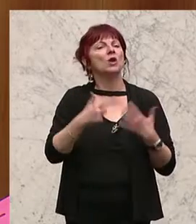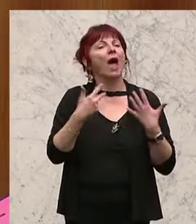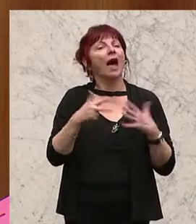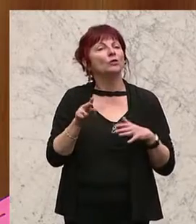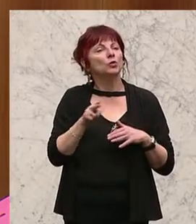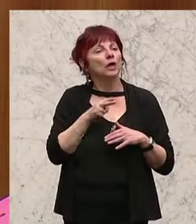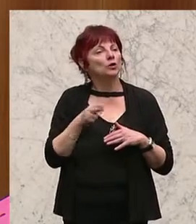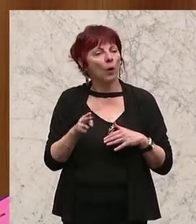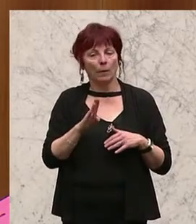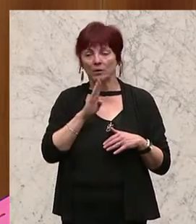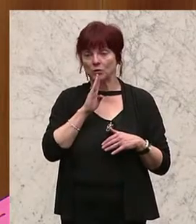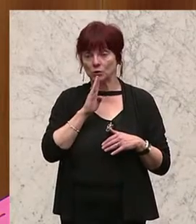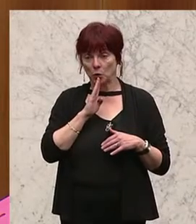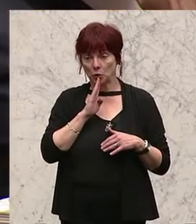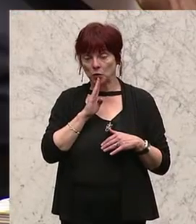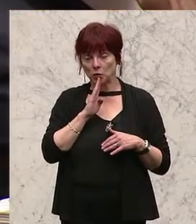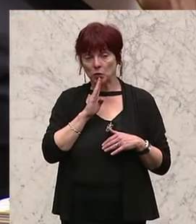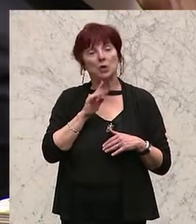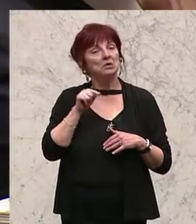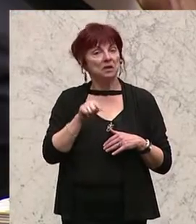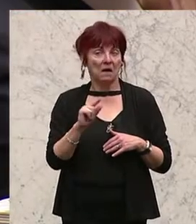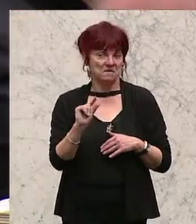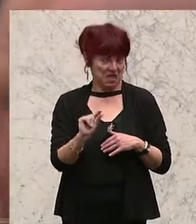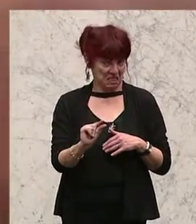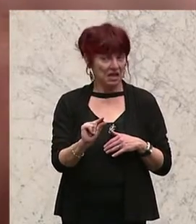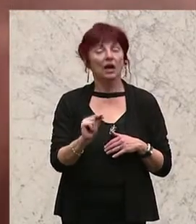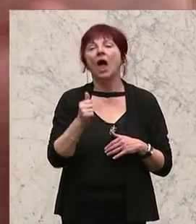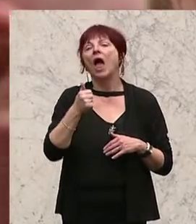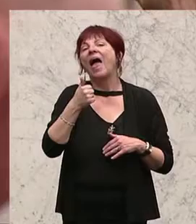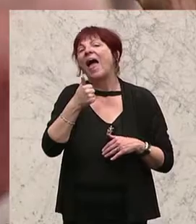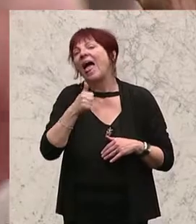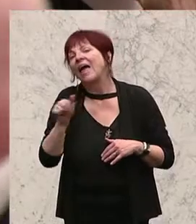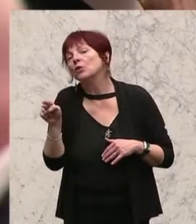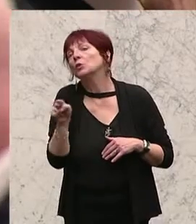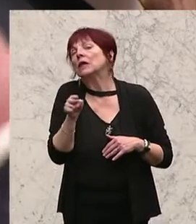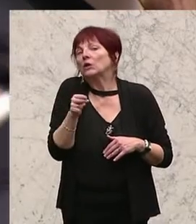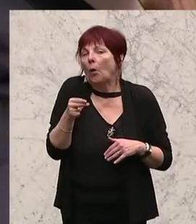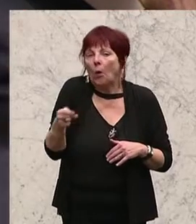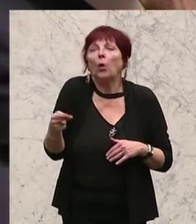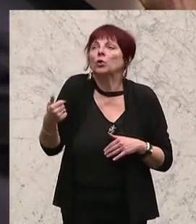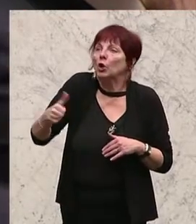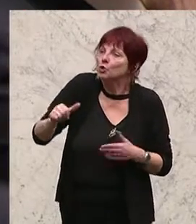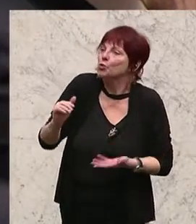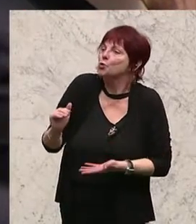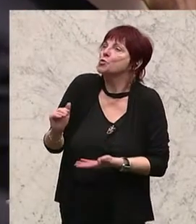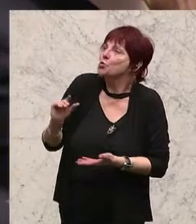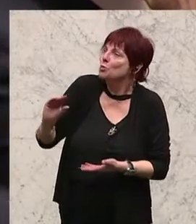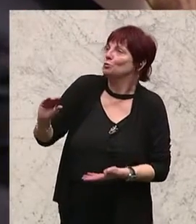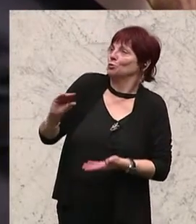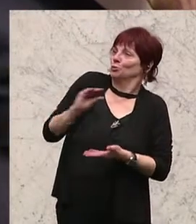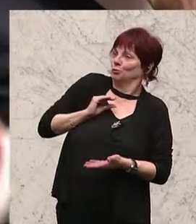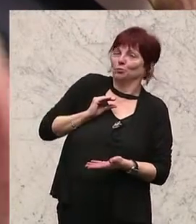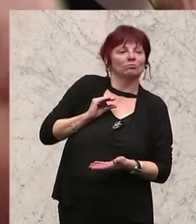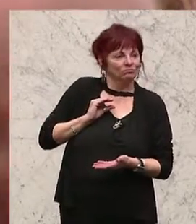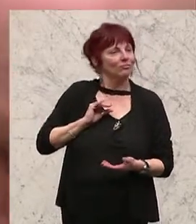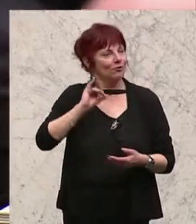dann sind zusätzliche 100 Euro, ich gestehe gerne zu, nicht nachhaltig, ja, 100 Euro sind